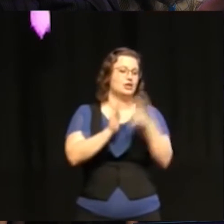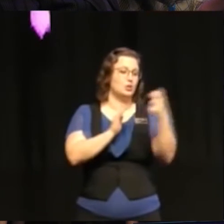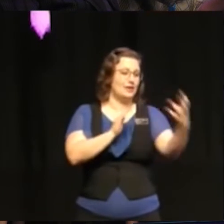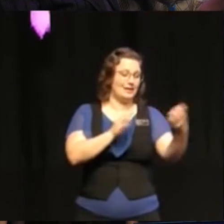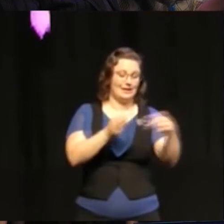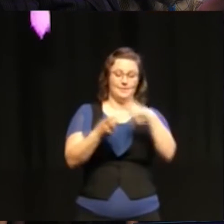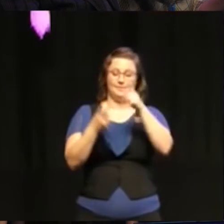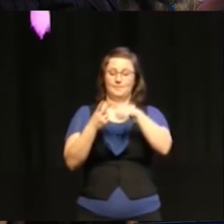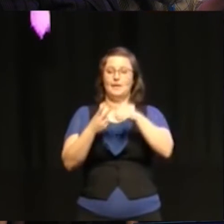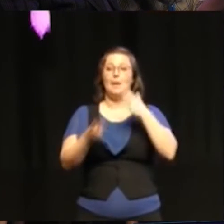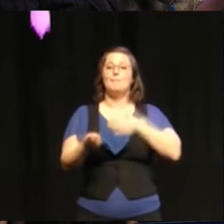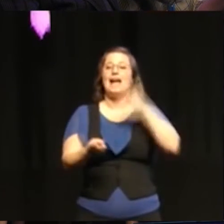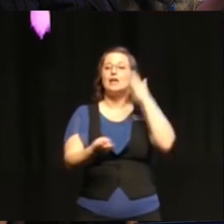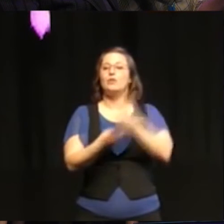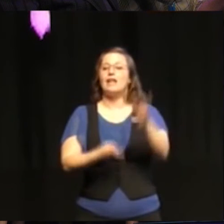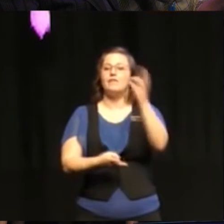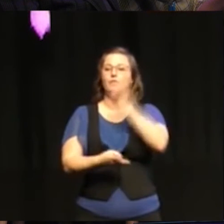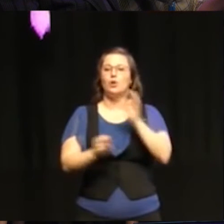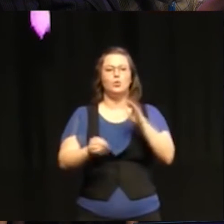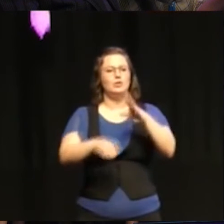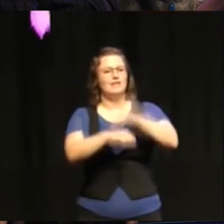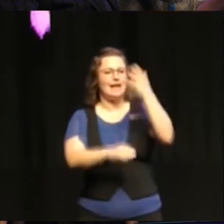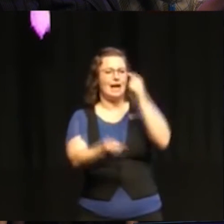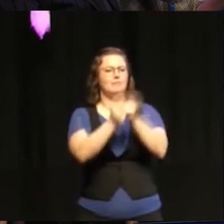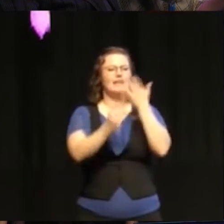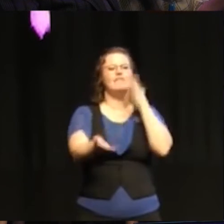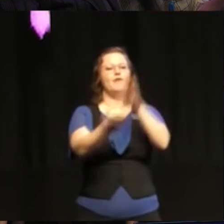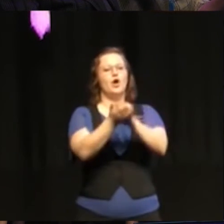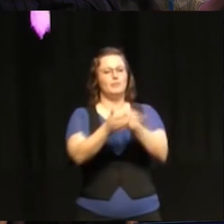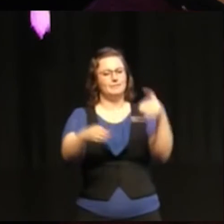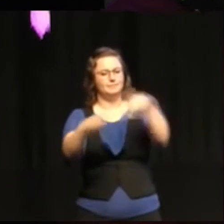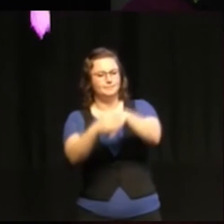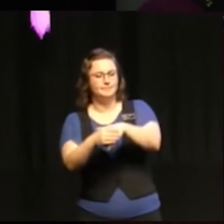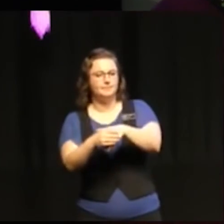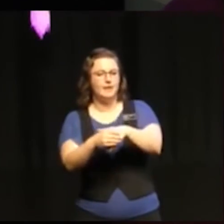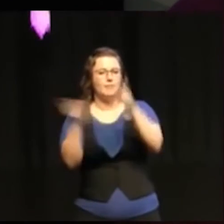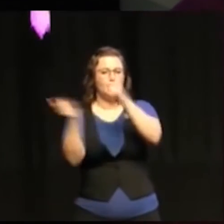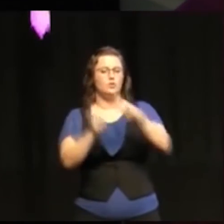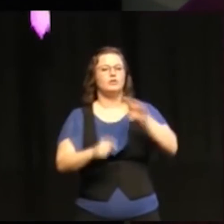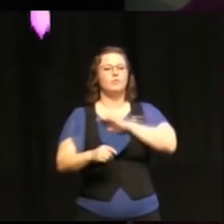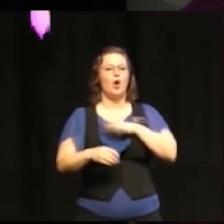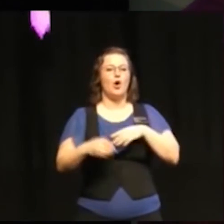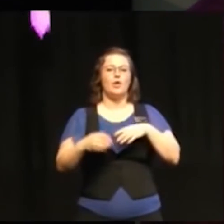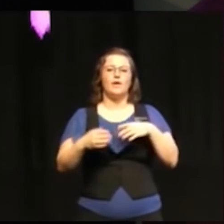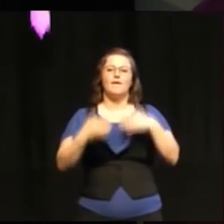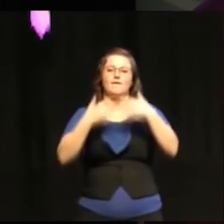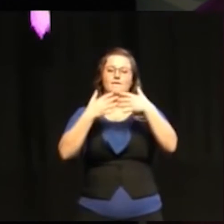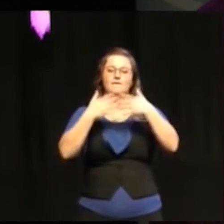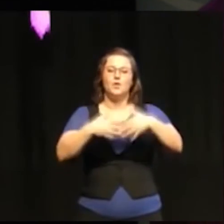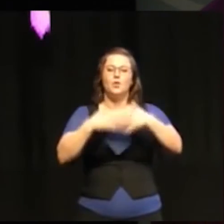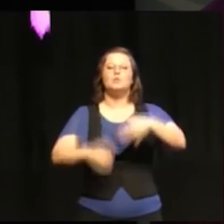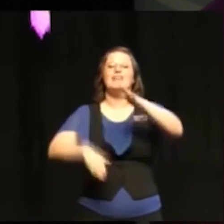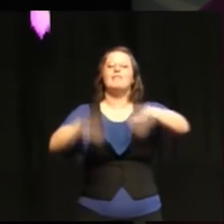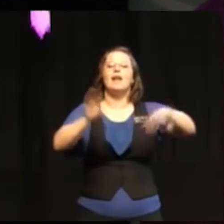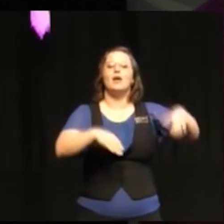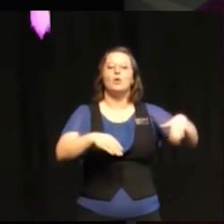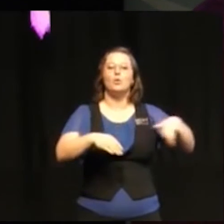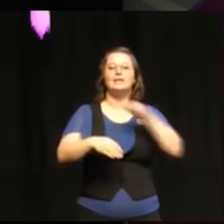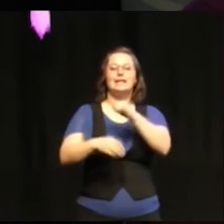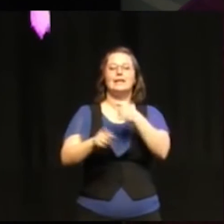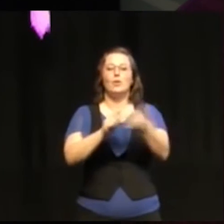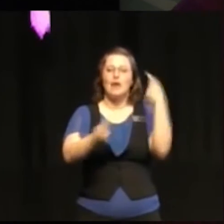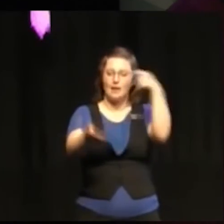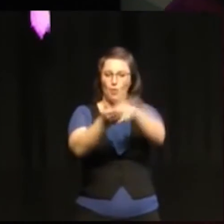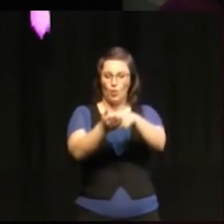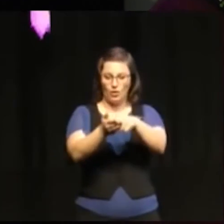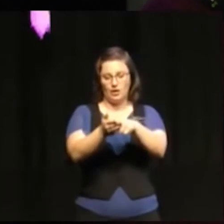från MyRight och de undrar hur kan Sverige bli en förebild att inkludera personer med funktionsvariation i uppfyllelse av målen för att